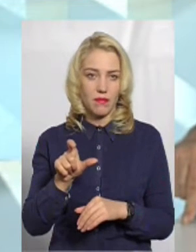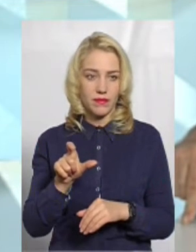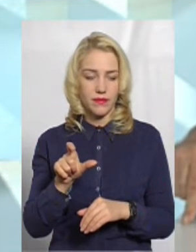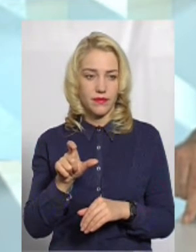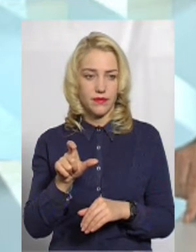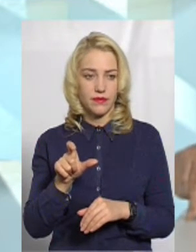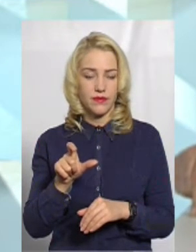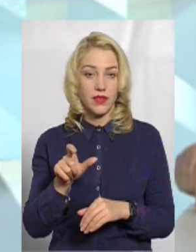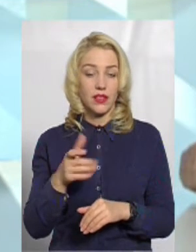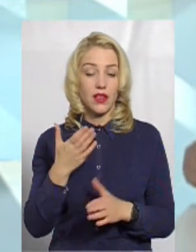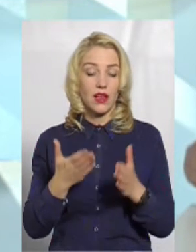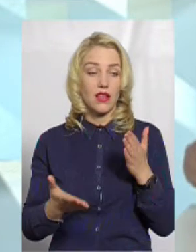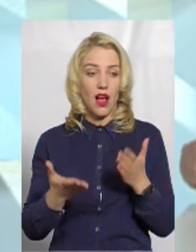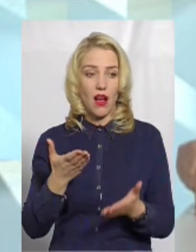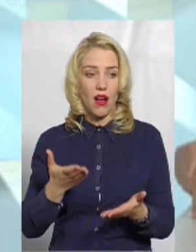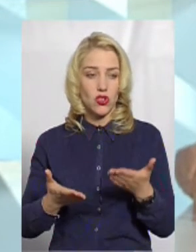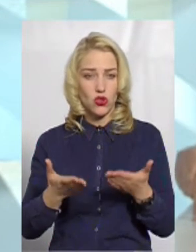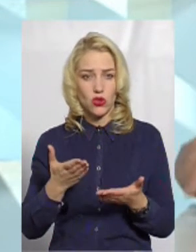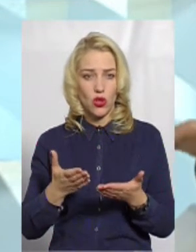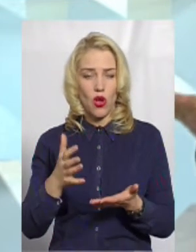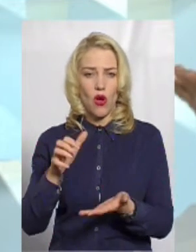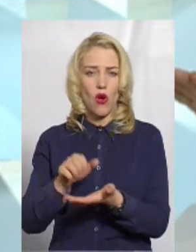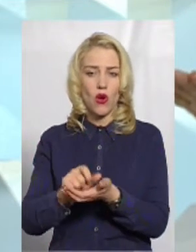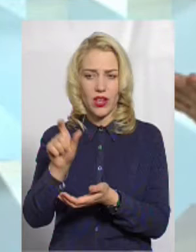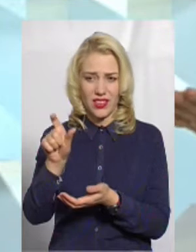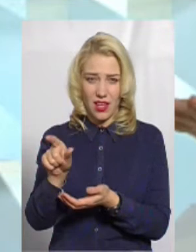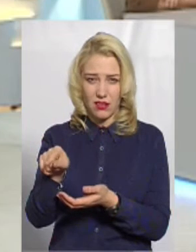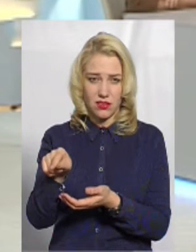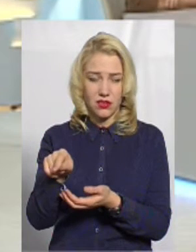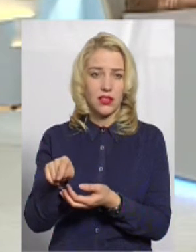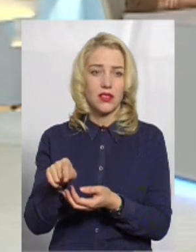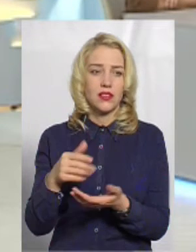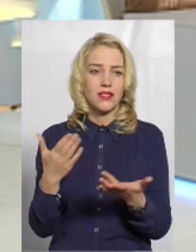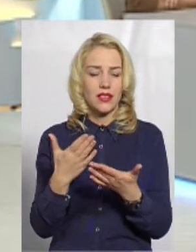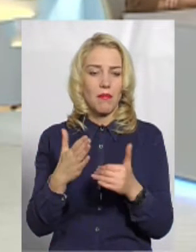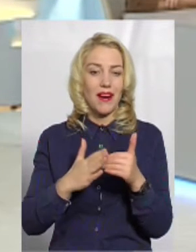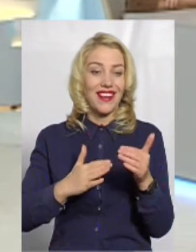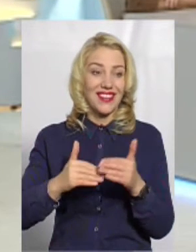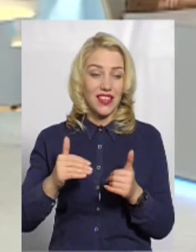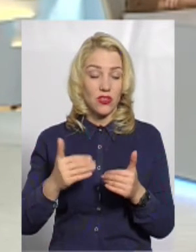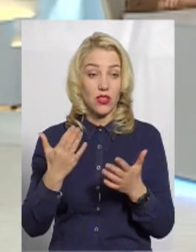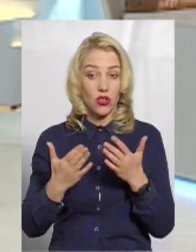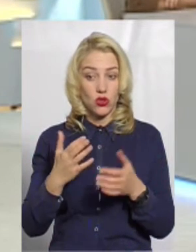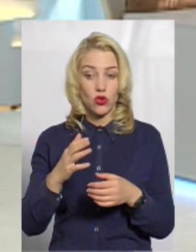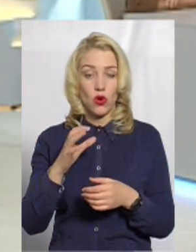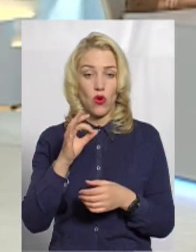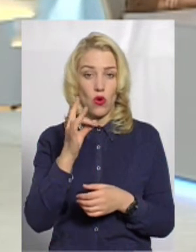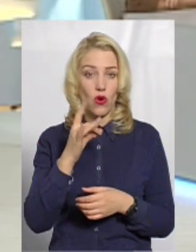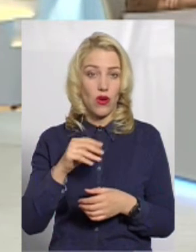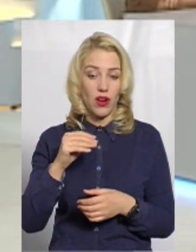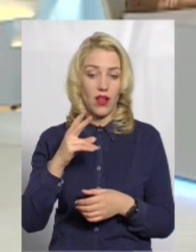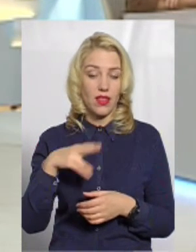І якщо орендар, ну такий із практичних методів, якщо орендар